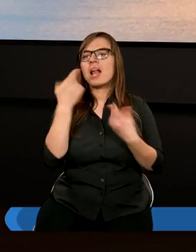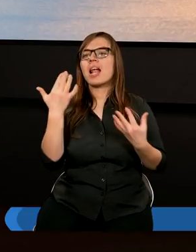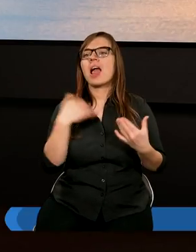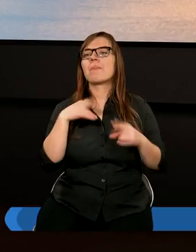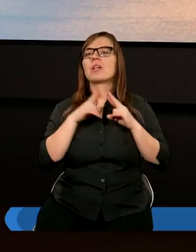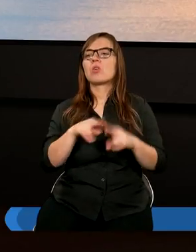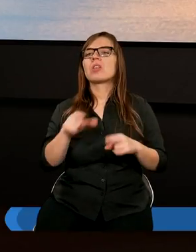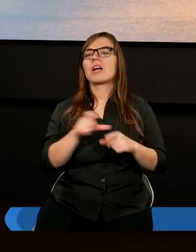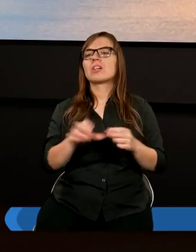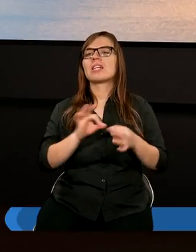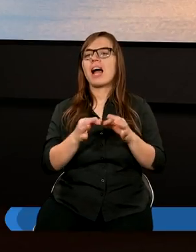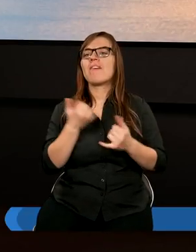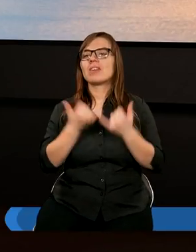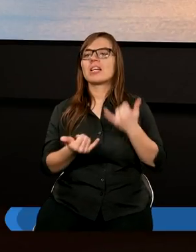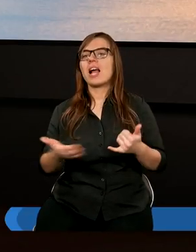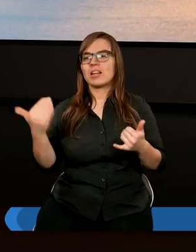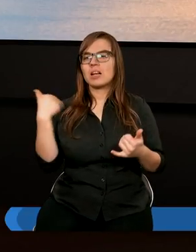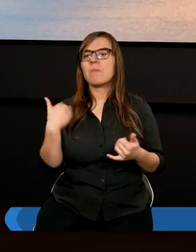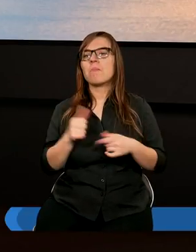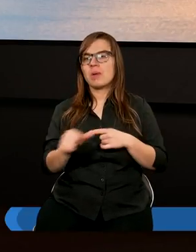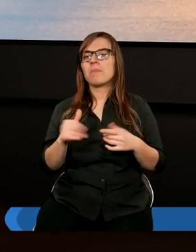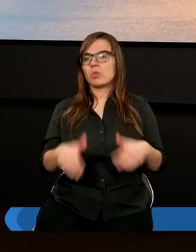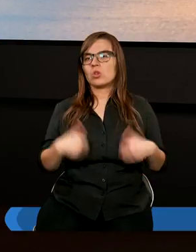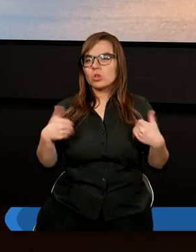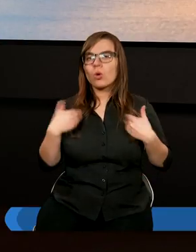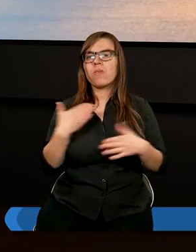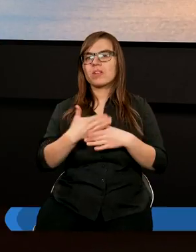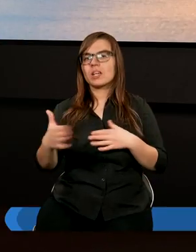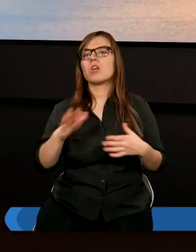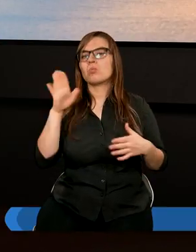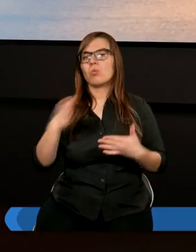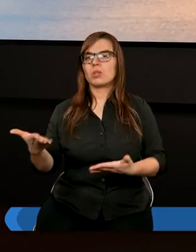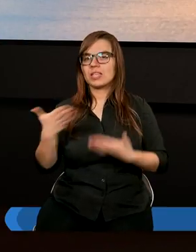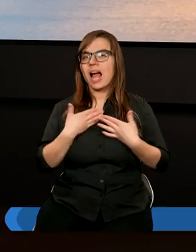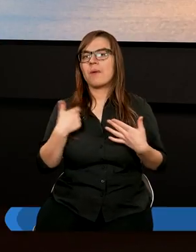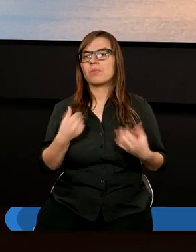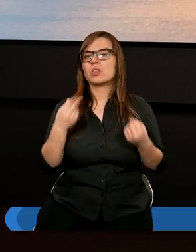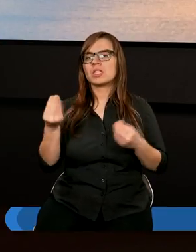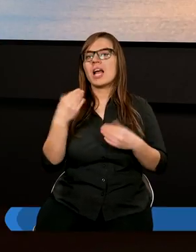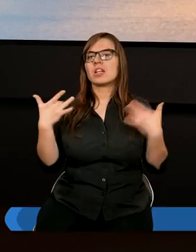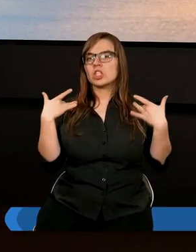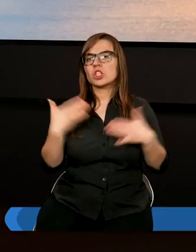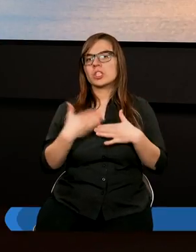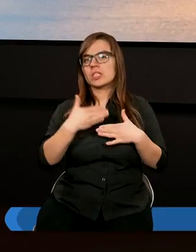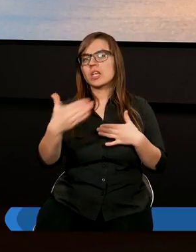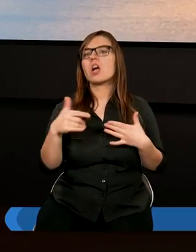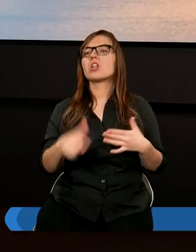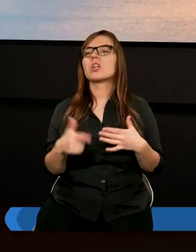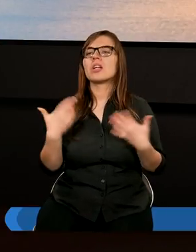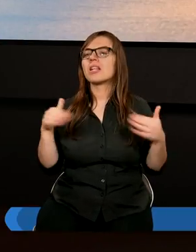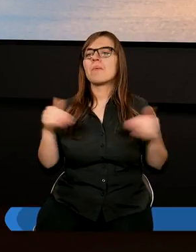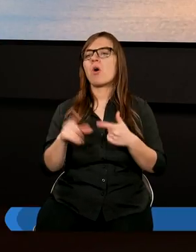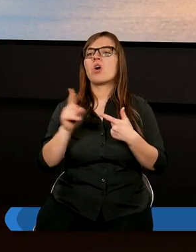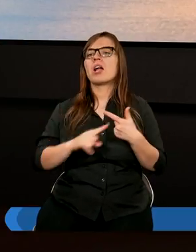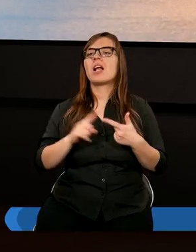zostało tego czasu. Nawet jeśli bym był zdrow, Bóg mi dał jeszcze pożyć, to już